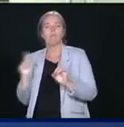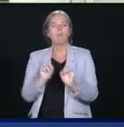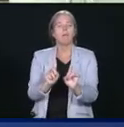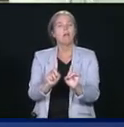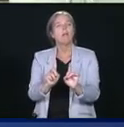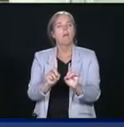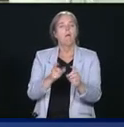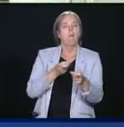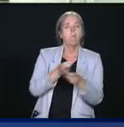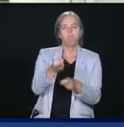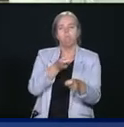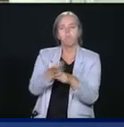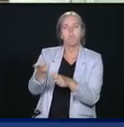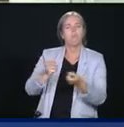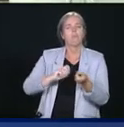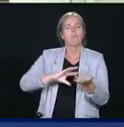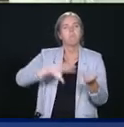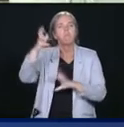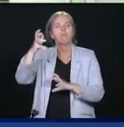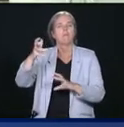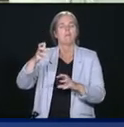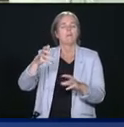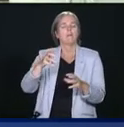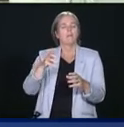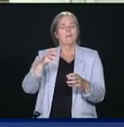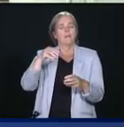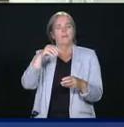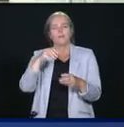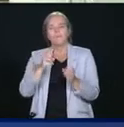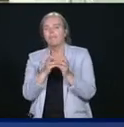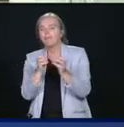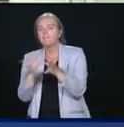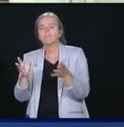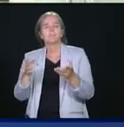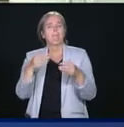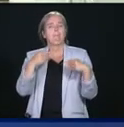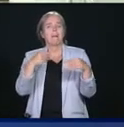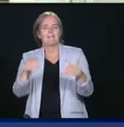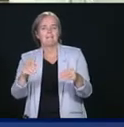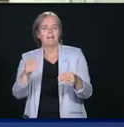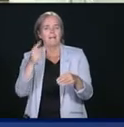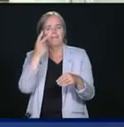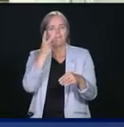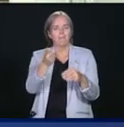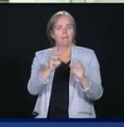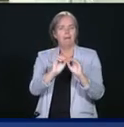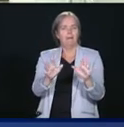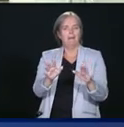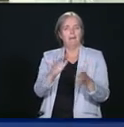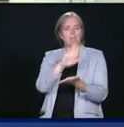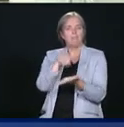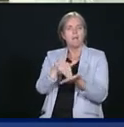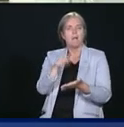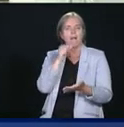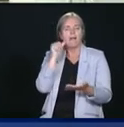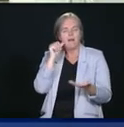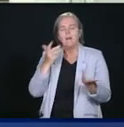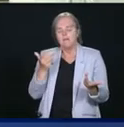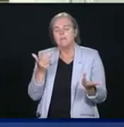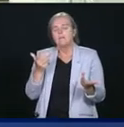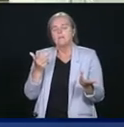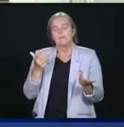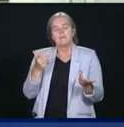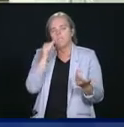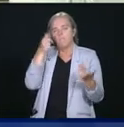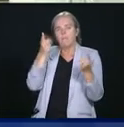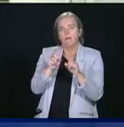les stores, comme nous avons vu en Montréal, nous devons condamner ces actions fortement. Ils ne